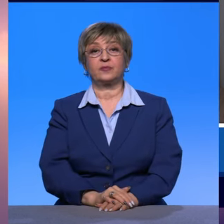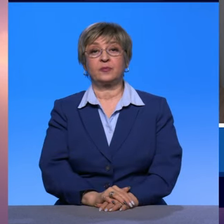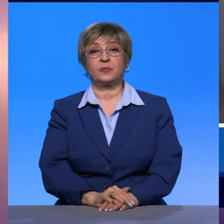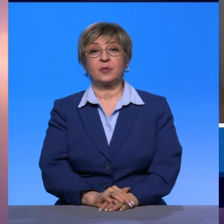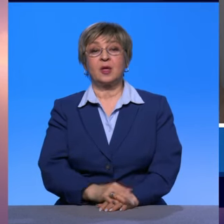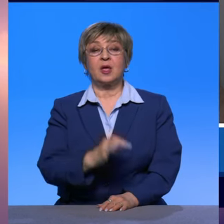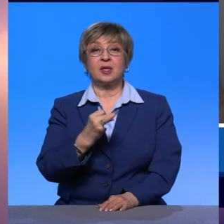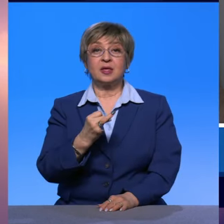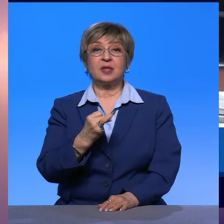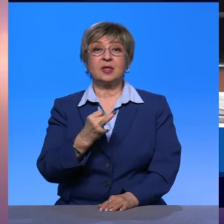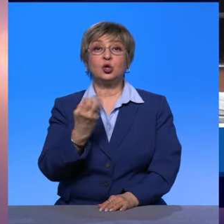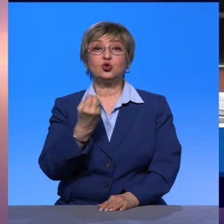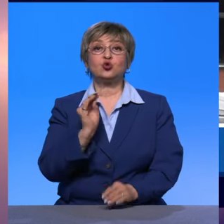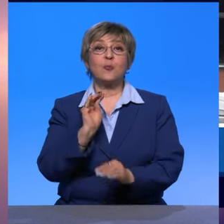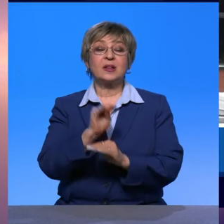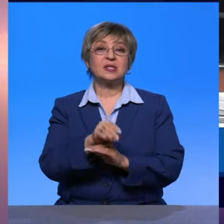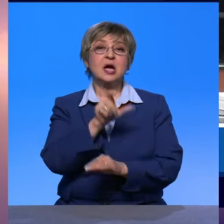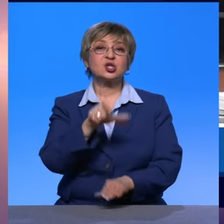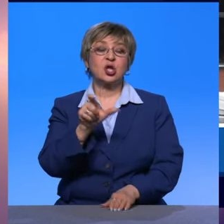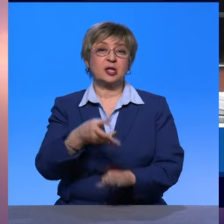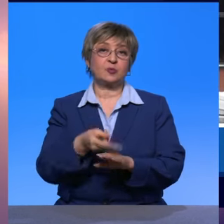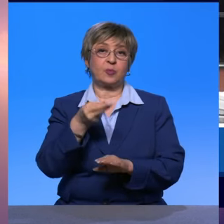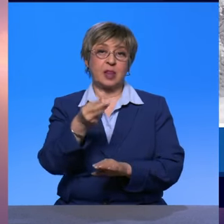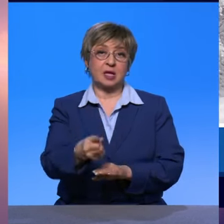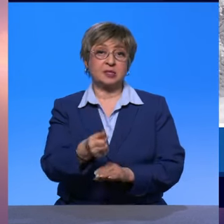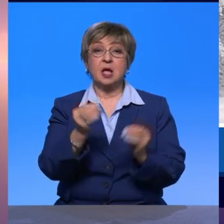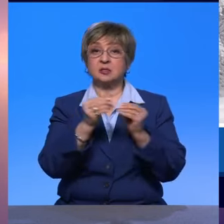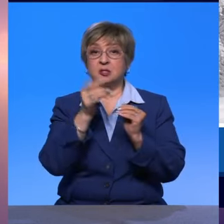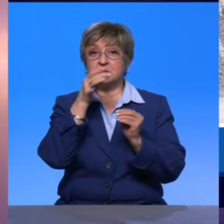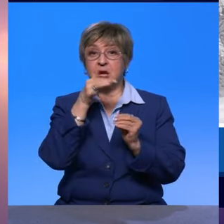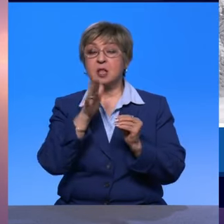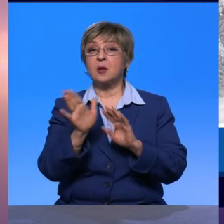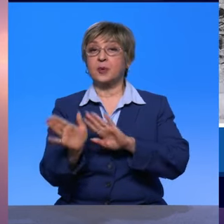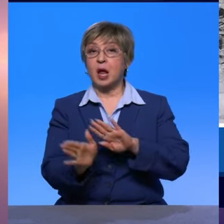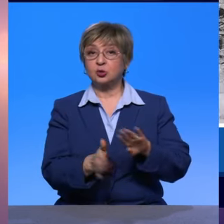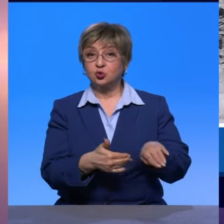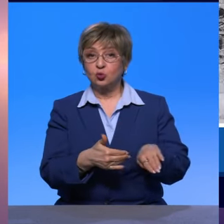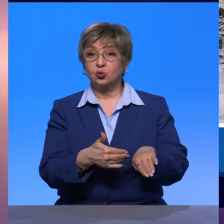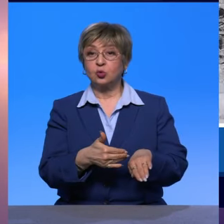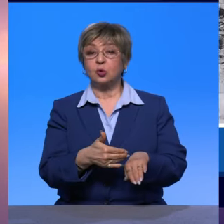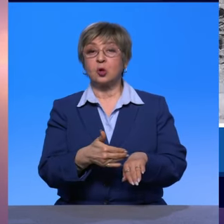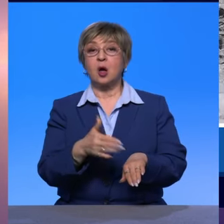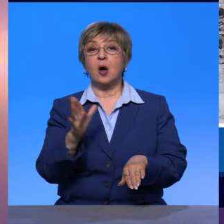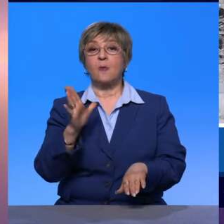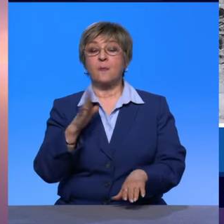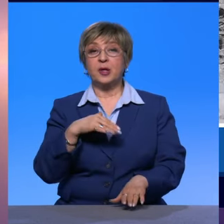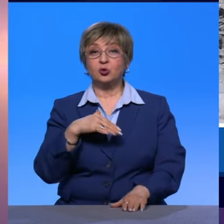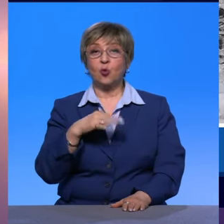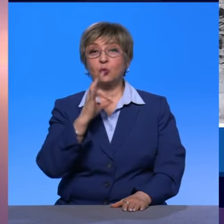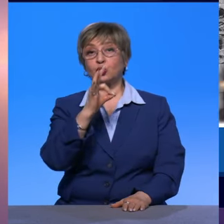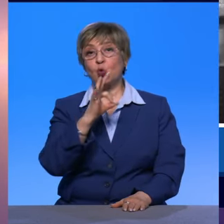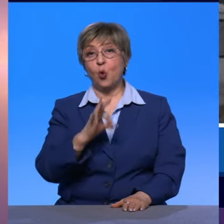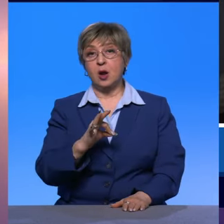платит еще гражданину. Но на горизонте десятилетнего срока доля гражданина вырастает до 70%, а доля